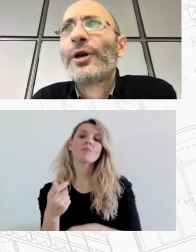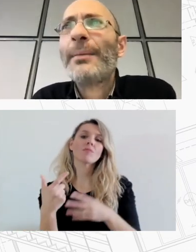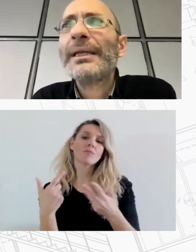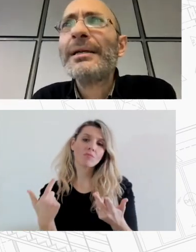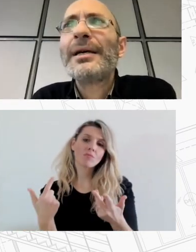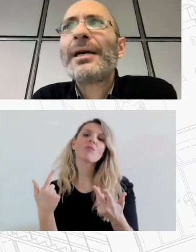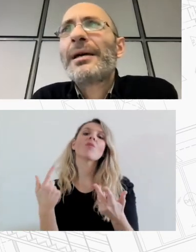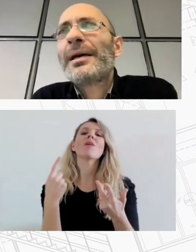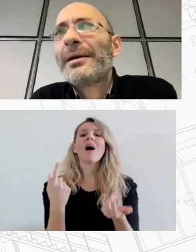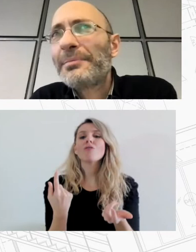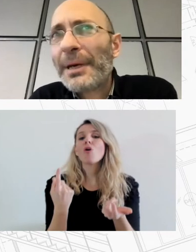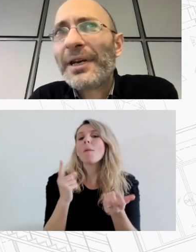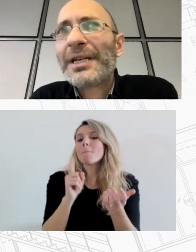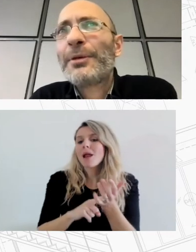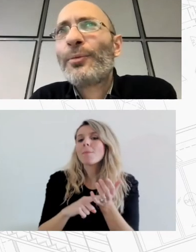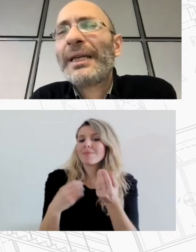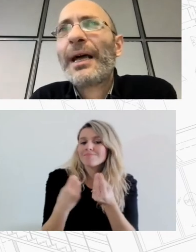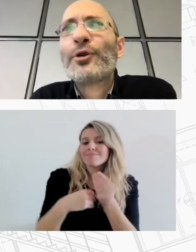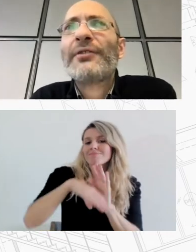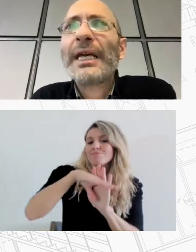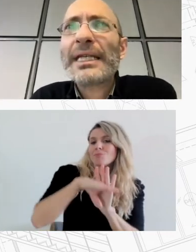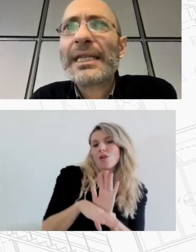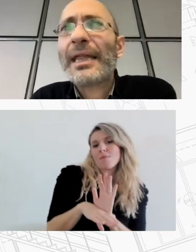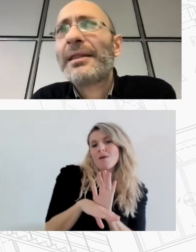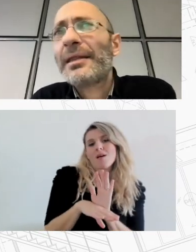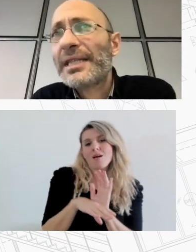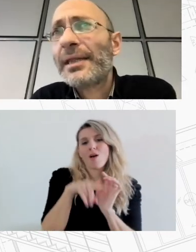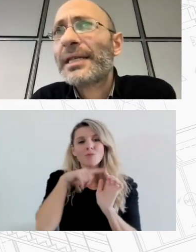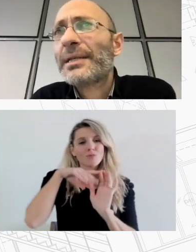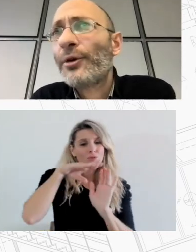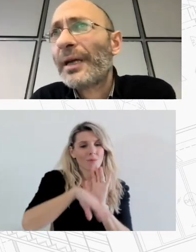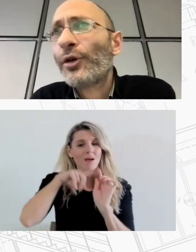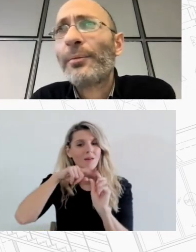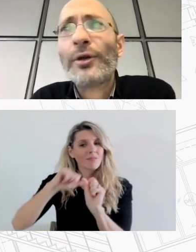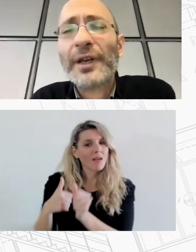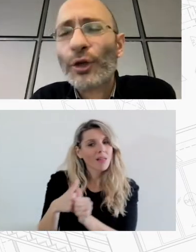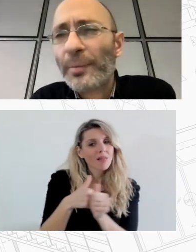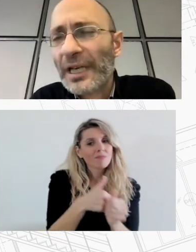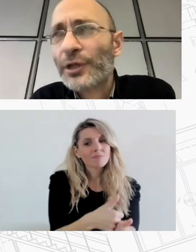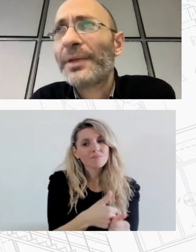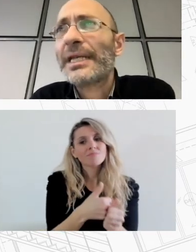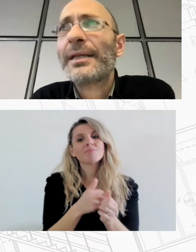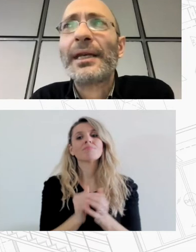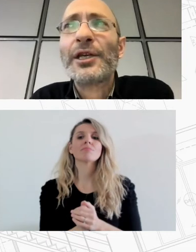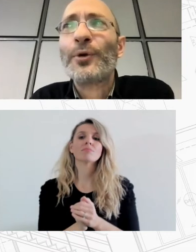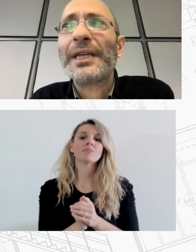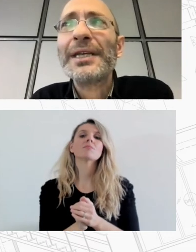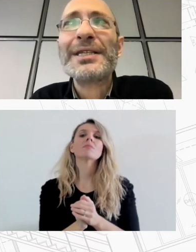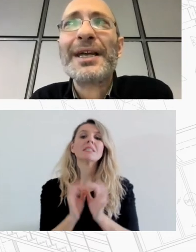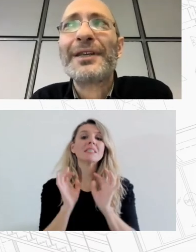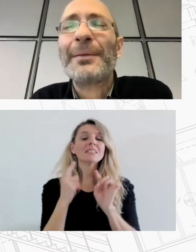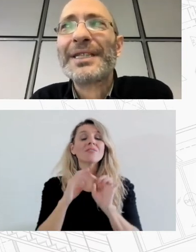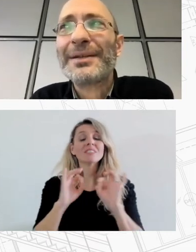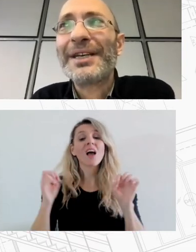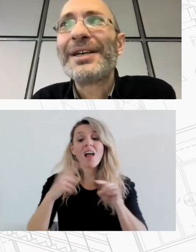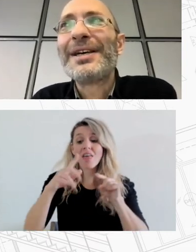προγράμματα πρέπει να είναι συμπληρωματικά προς αυτά και σύνδεση και συμπληρωματικότητα με το ευρύ το λουπέσιο μιας εθνικής πολιτικής